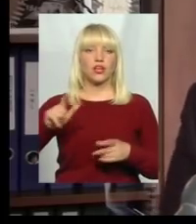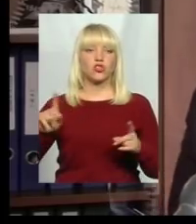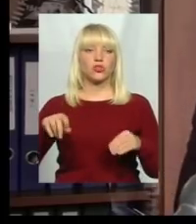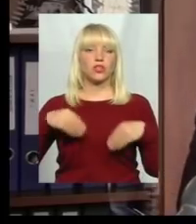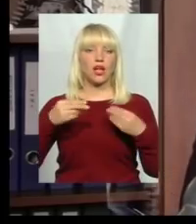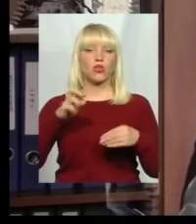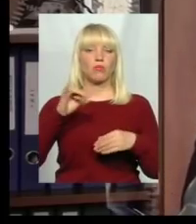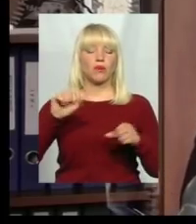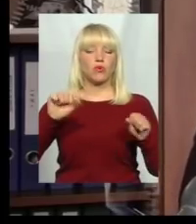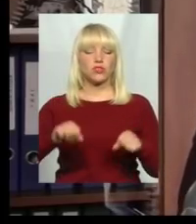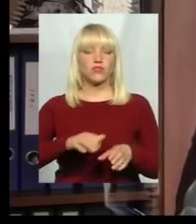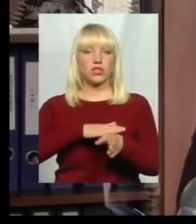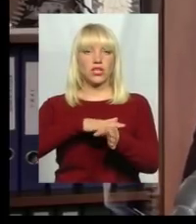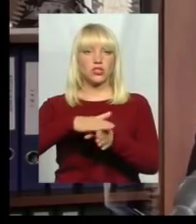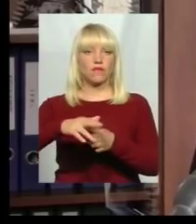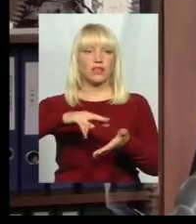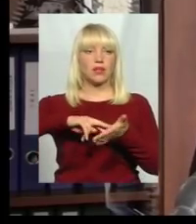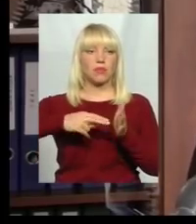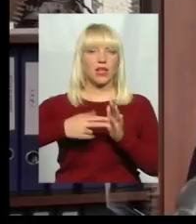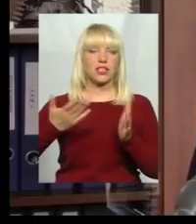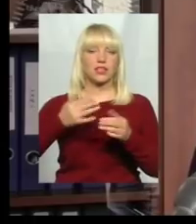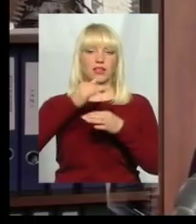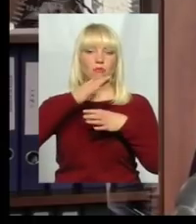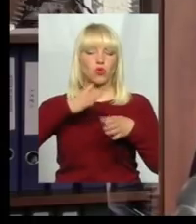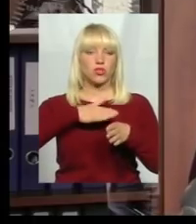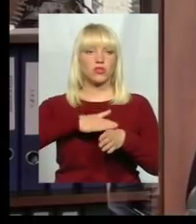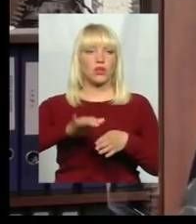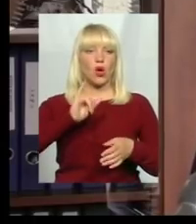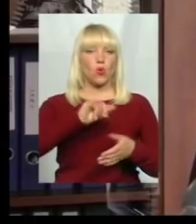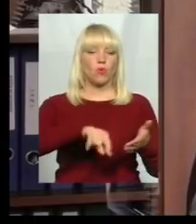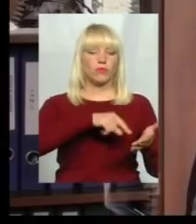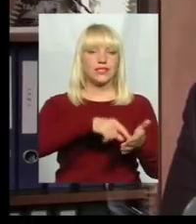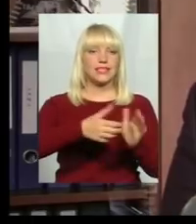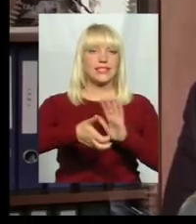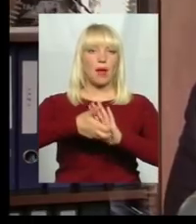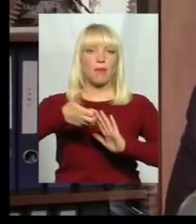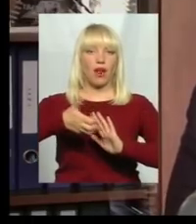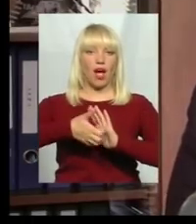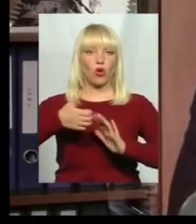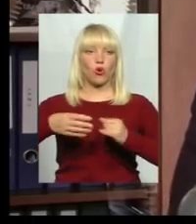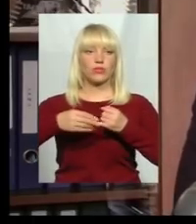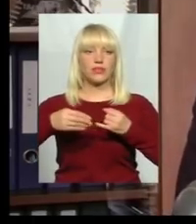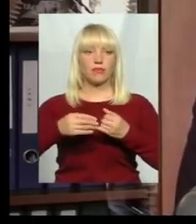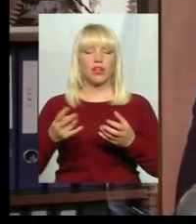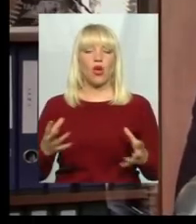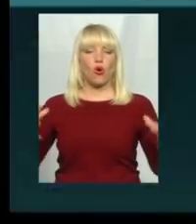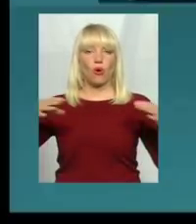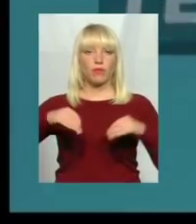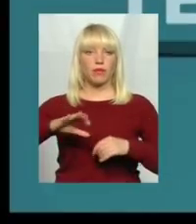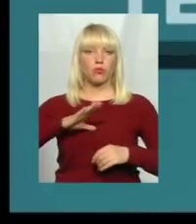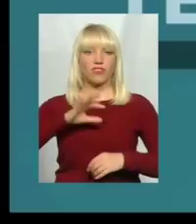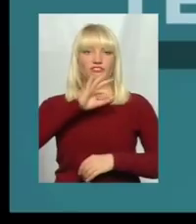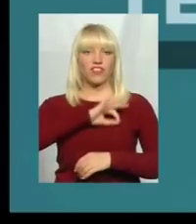реалізувати якісь плани, ті, які не можна зреалізовувати вже в місті за браком землі. Об'єднання має бути взаємовигідним.